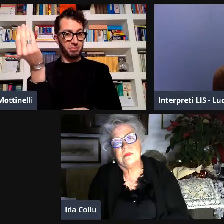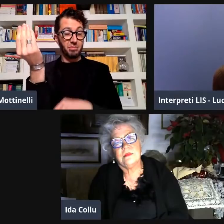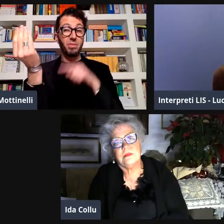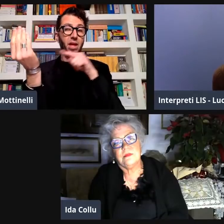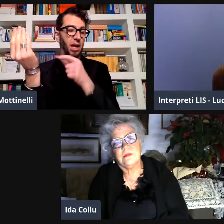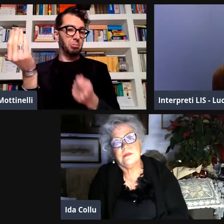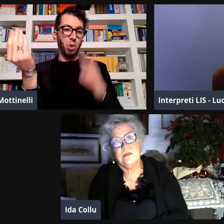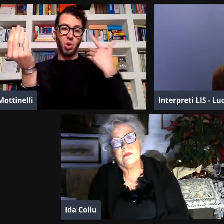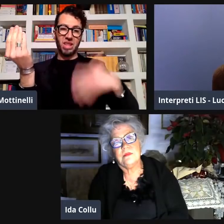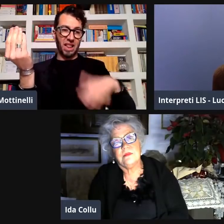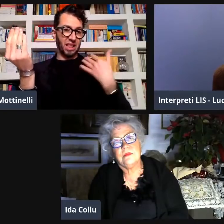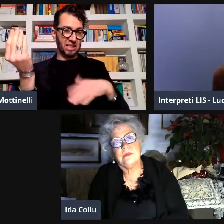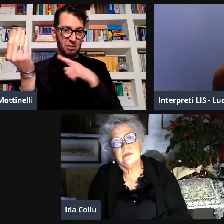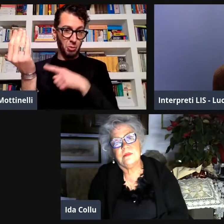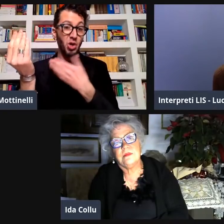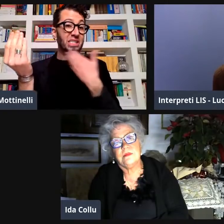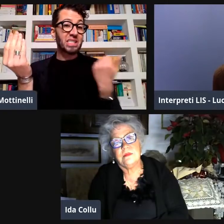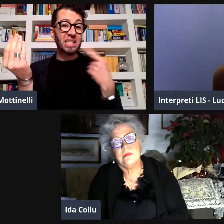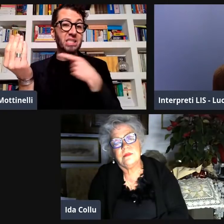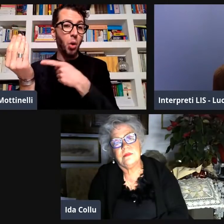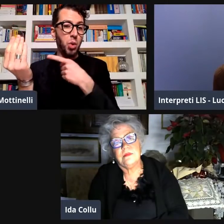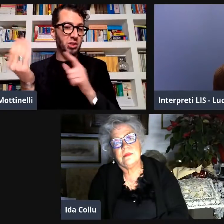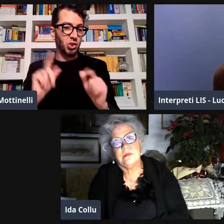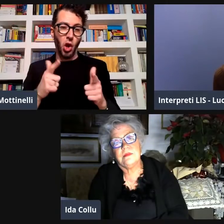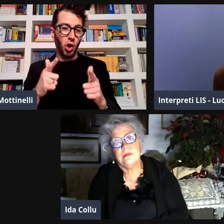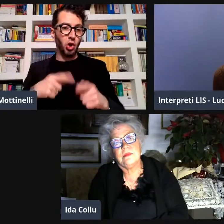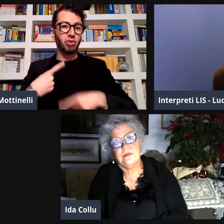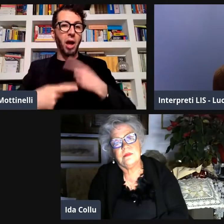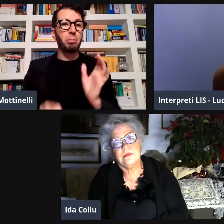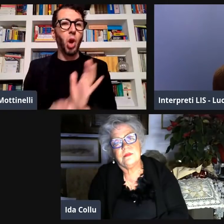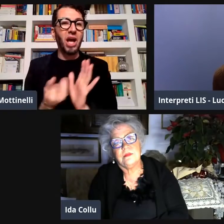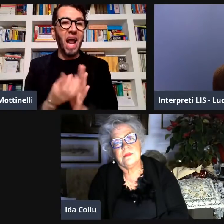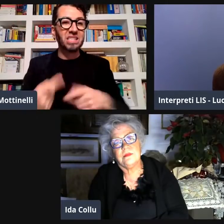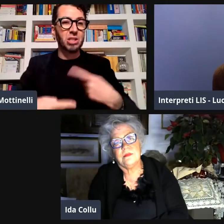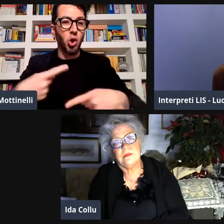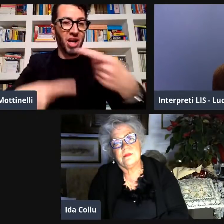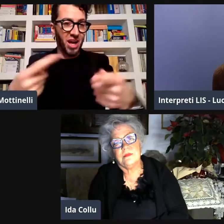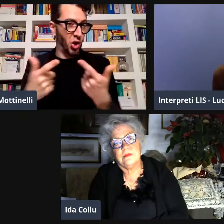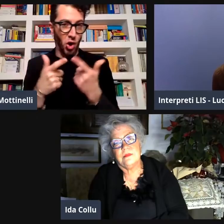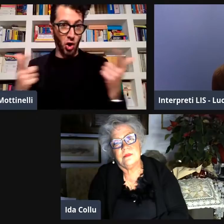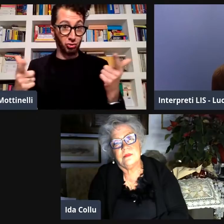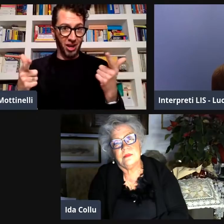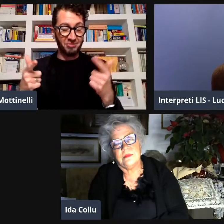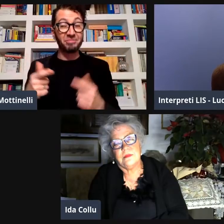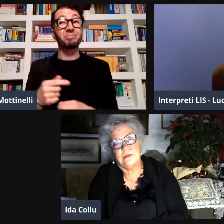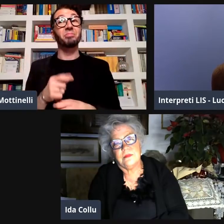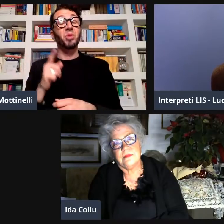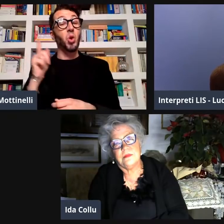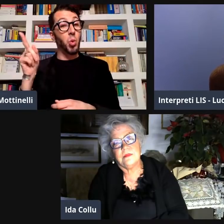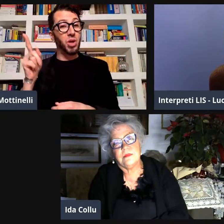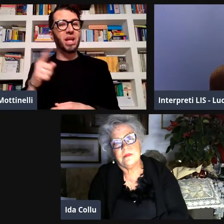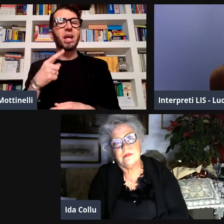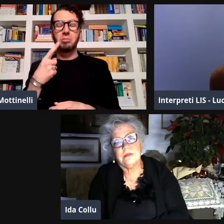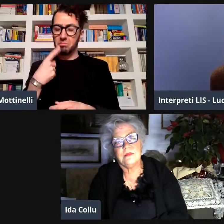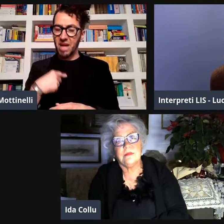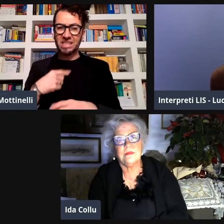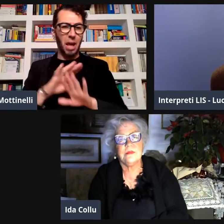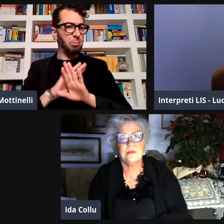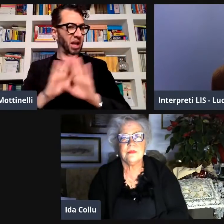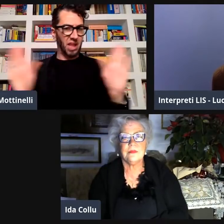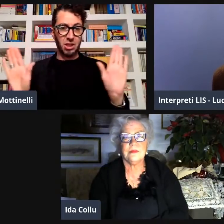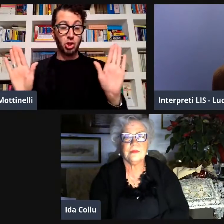psicologo. E lui vedeva la donna come madre. Penso che questo sia importantissimo. Perché senza questo poi non ci sarebbero stati